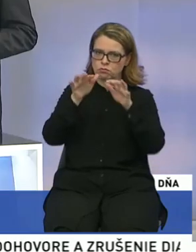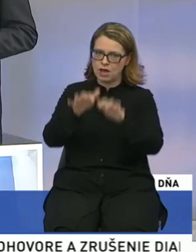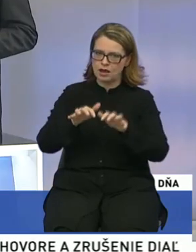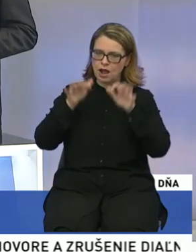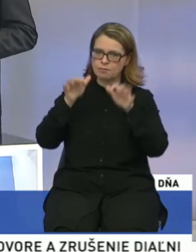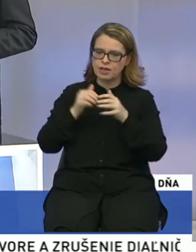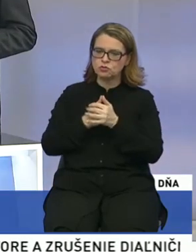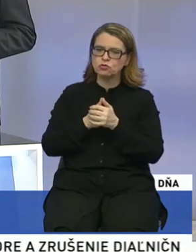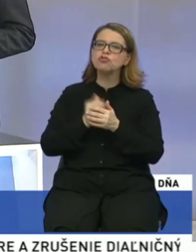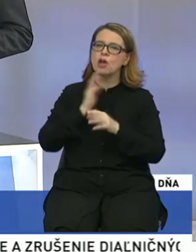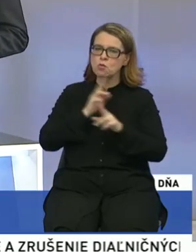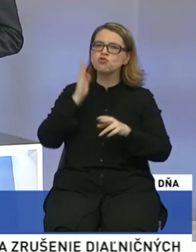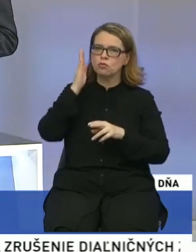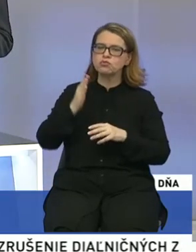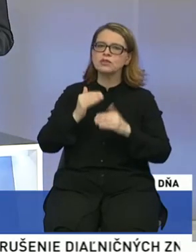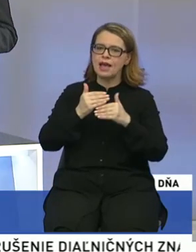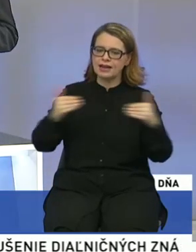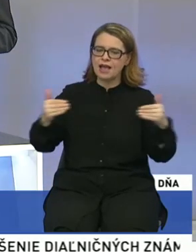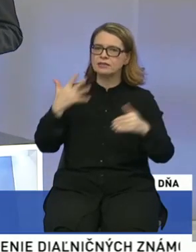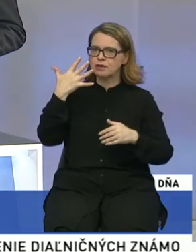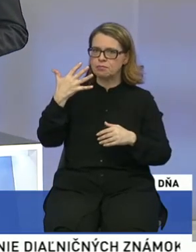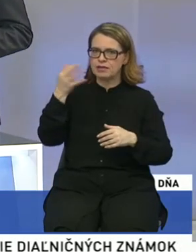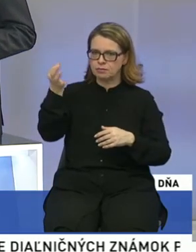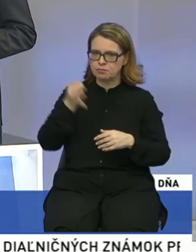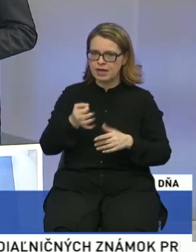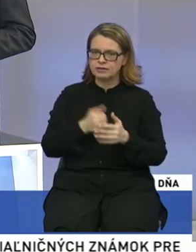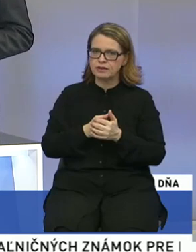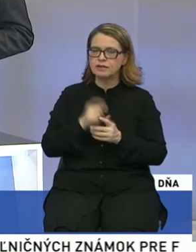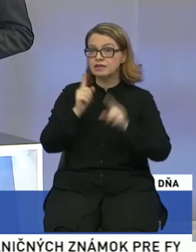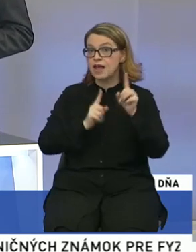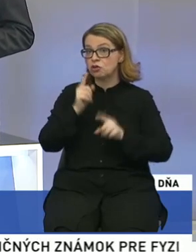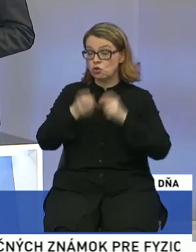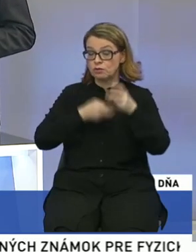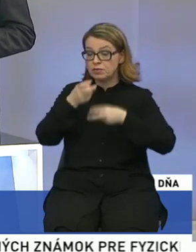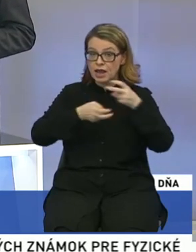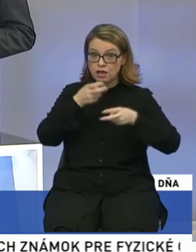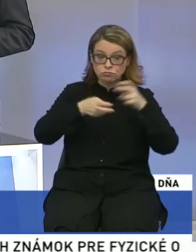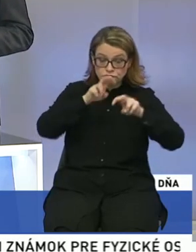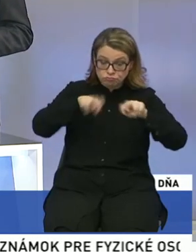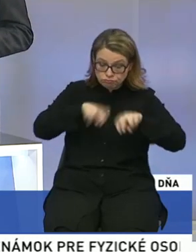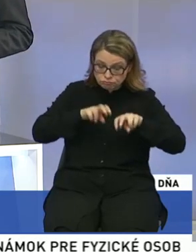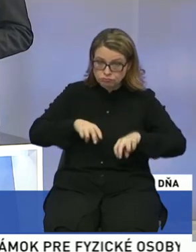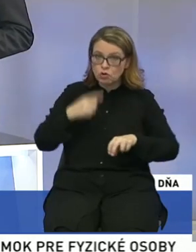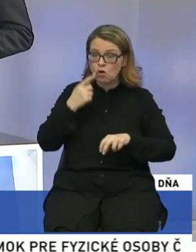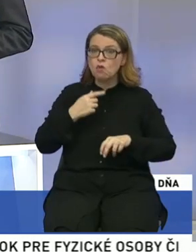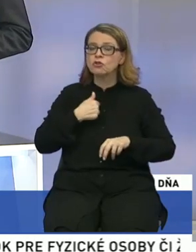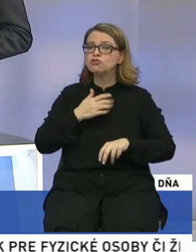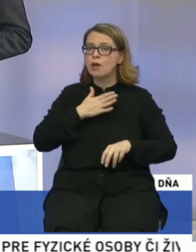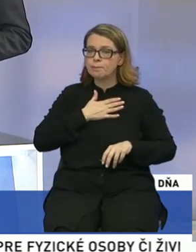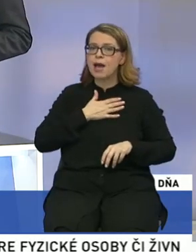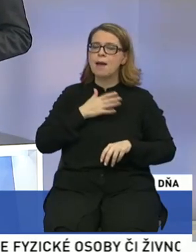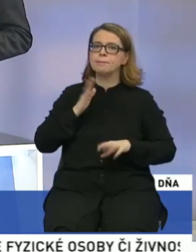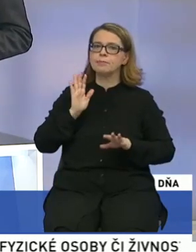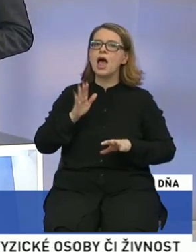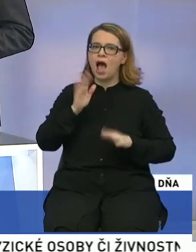presiahneme hranicu 5%. Sú niektoré prieskumy dokonca, že máme s pohodovou rezervou aj na